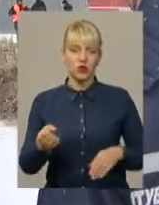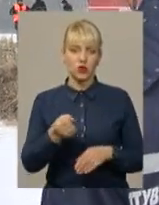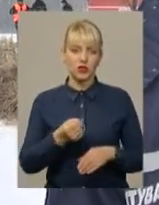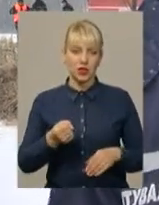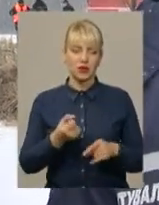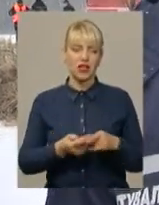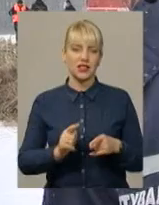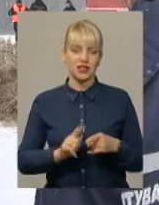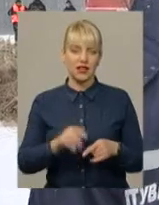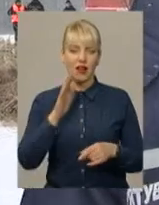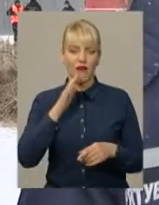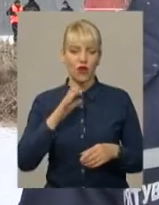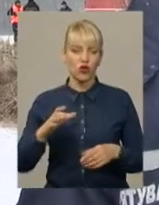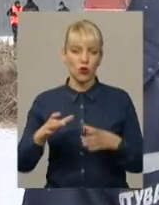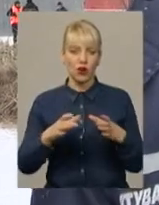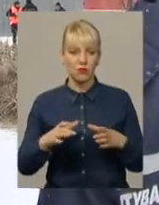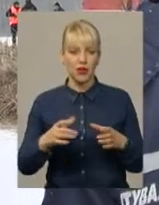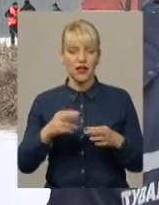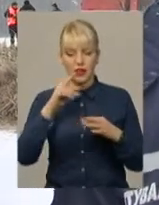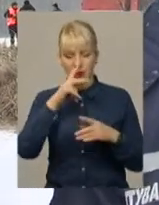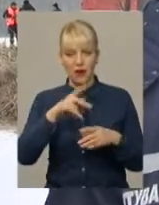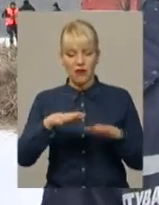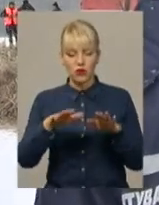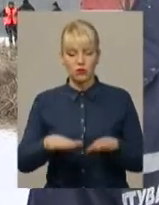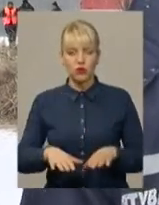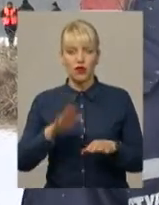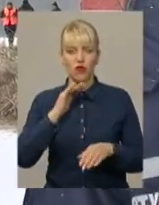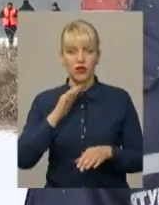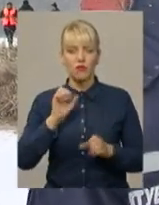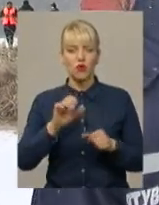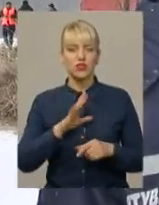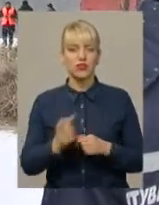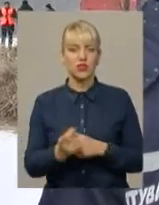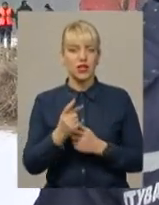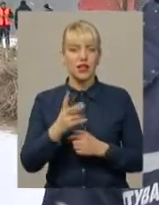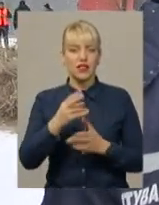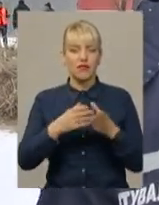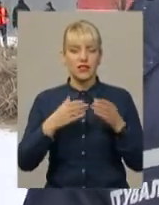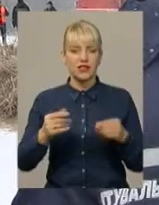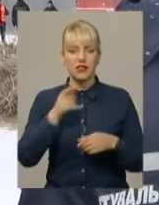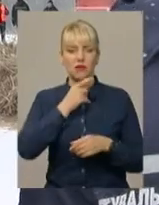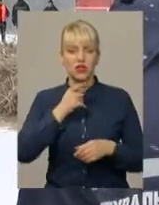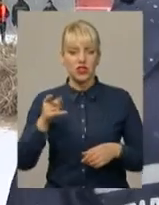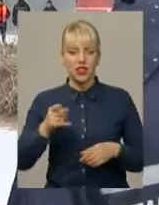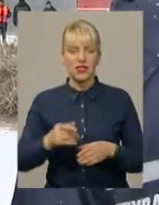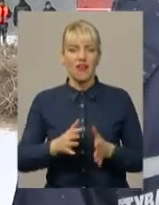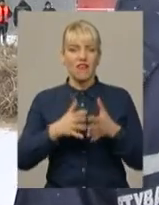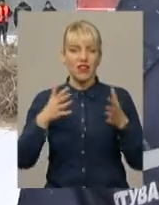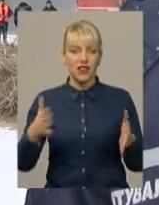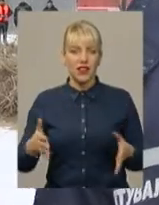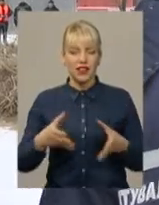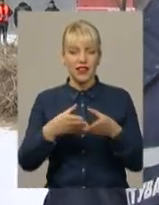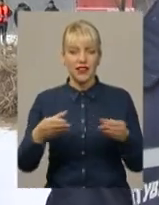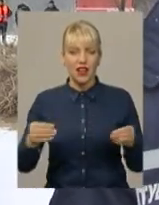цих водойм, неправильному спуску води можуть утворитися до того, що навесні під час багато великих талих вод можуть